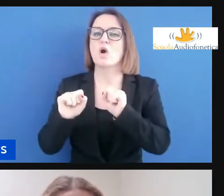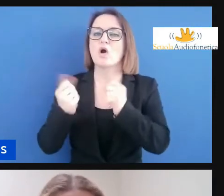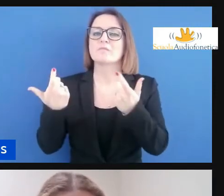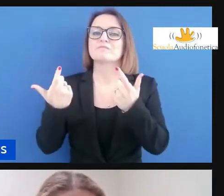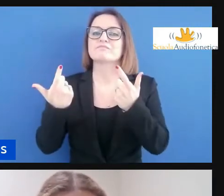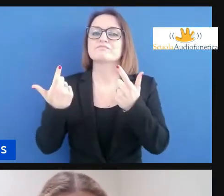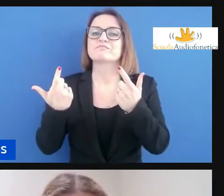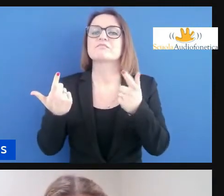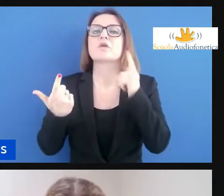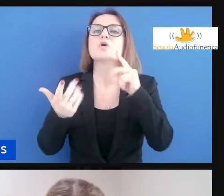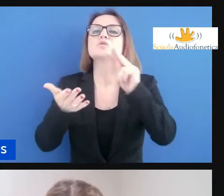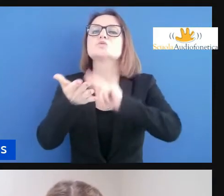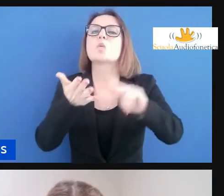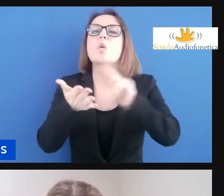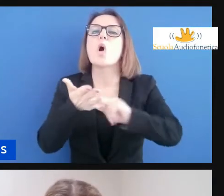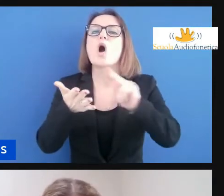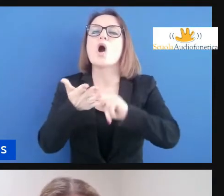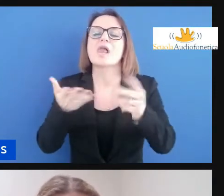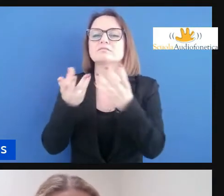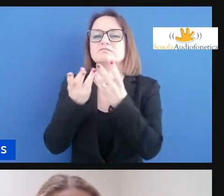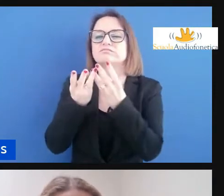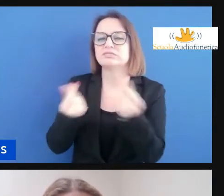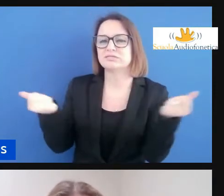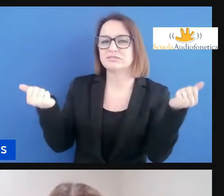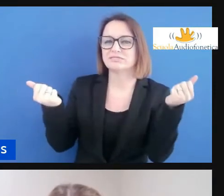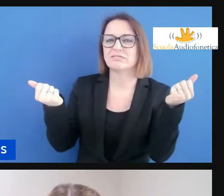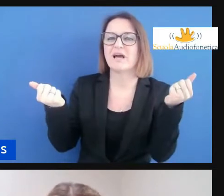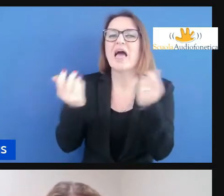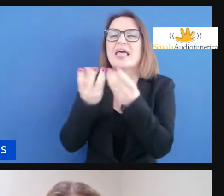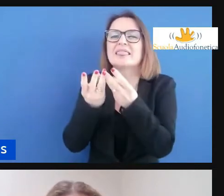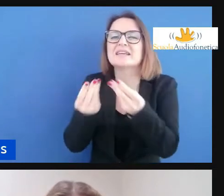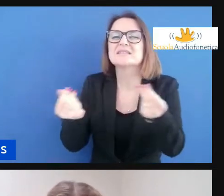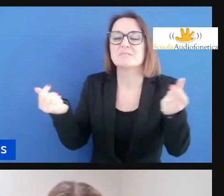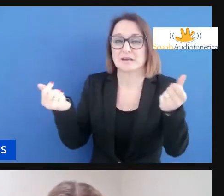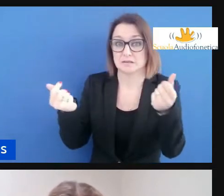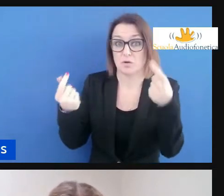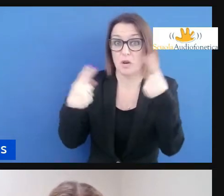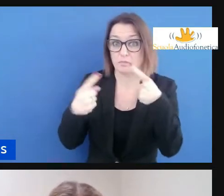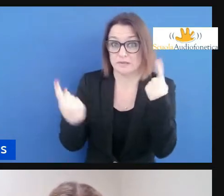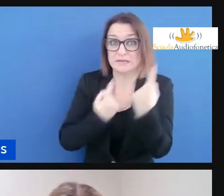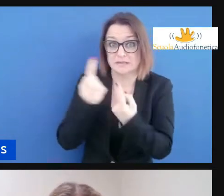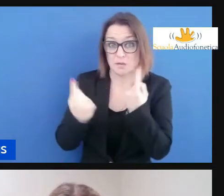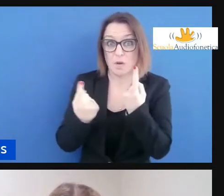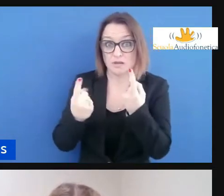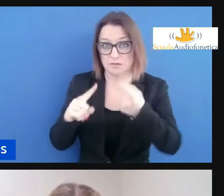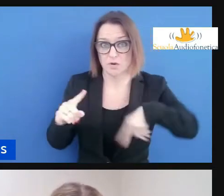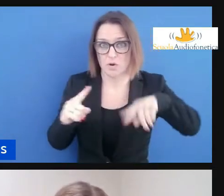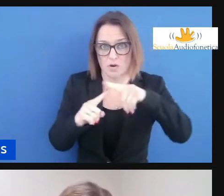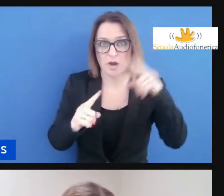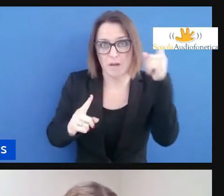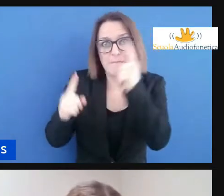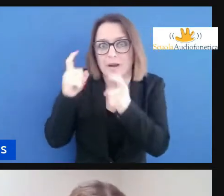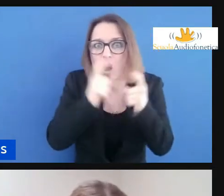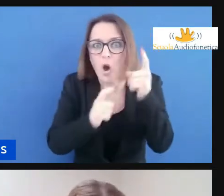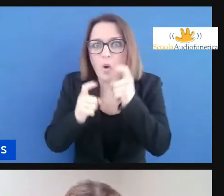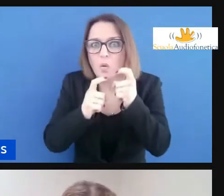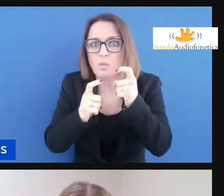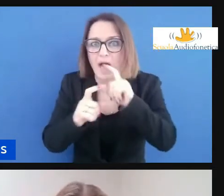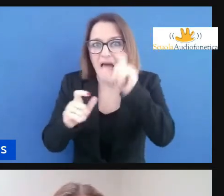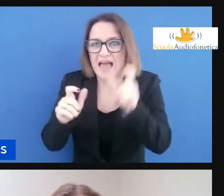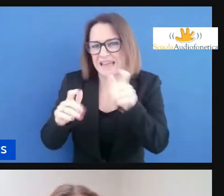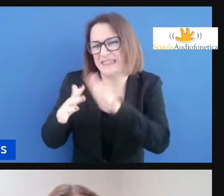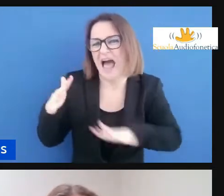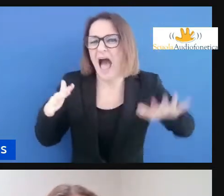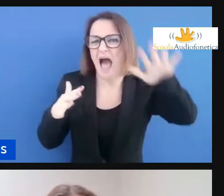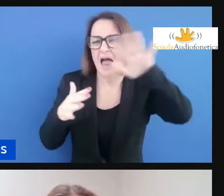dispersione scolastica che sappiamo essere un fenomeno anche molto preoccupante delle scuole italiane e in generale